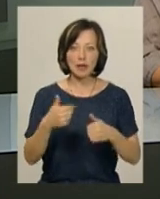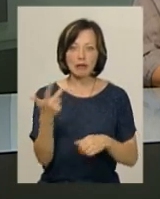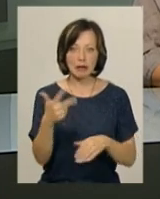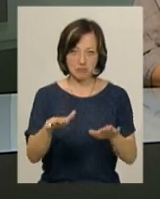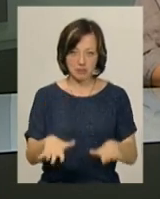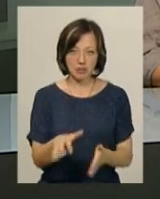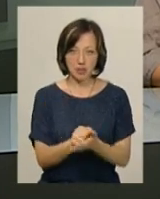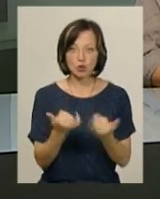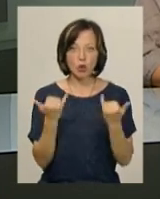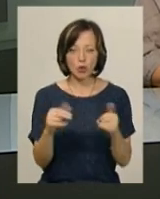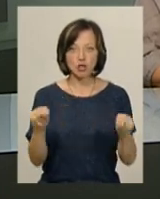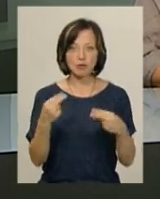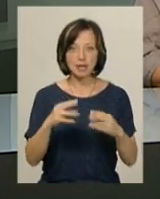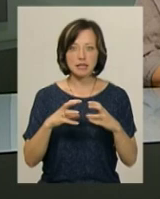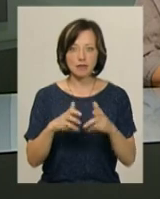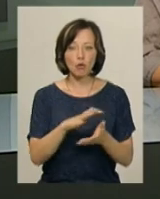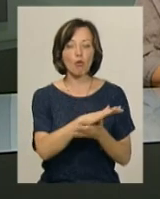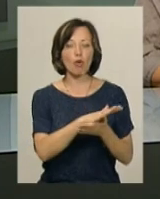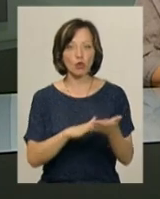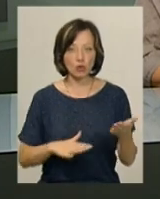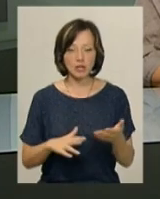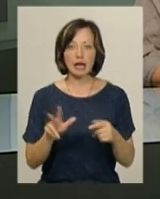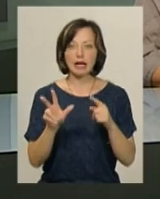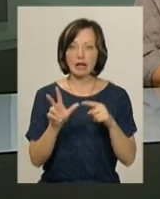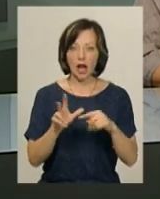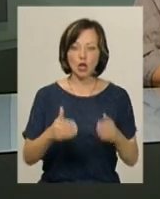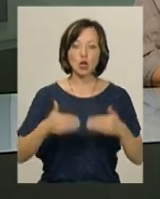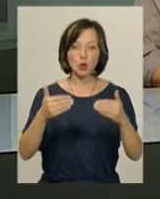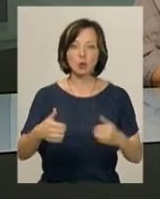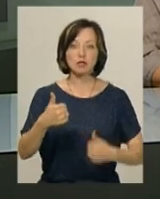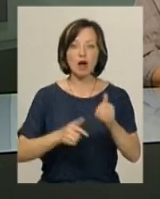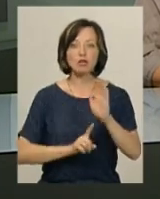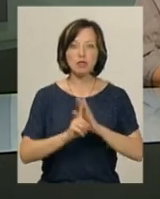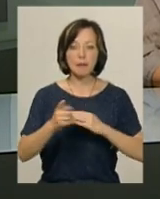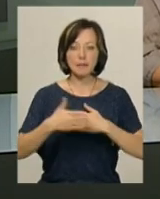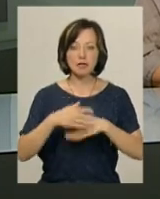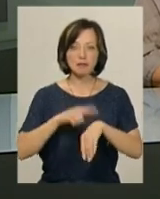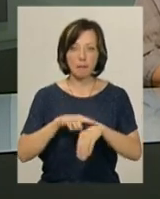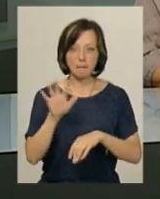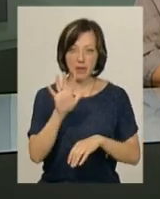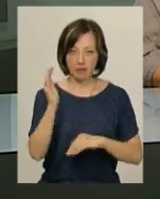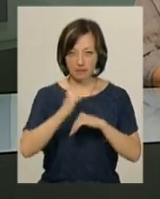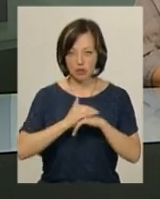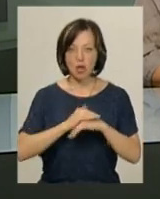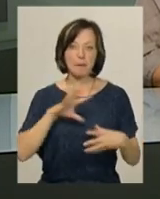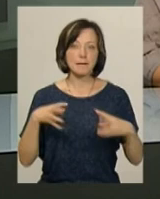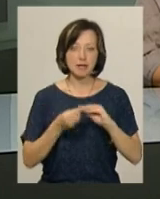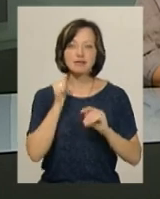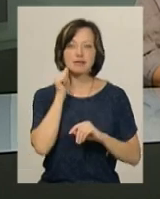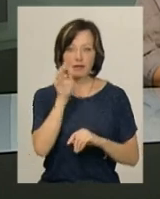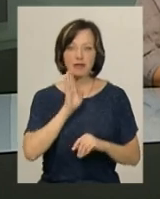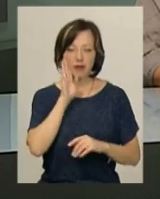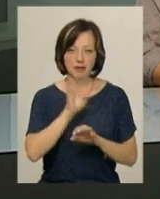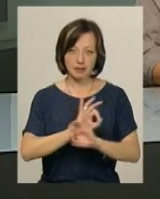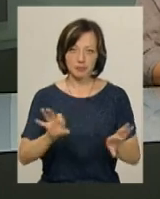місці. Сьогодні чемпіонат світу продовжився, третій тур змагань розпочався близько п'ятої вечора, тож підсумки завтра